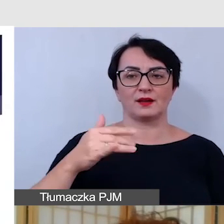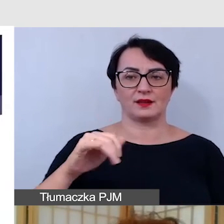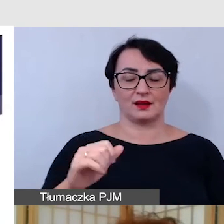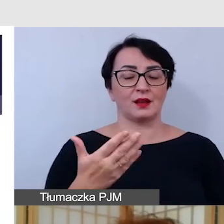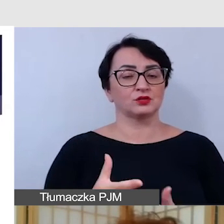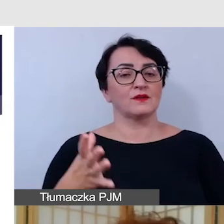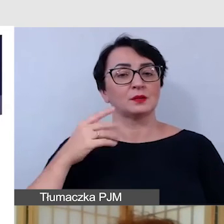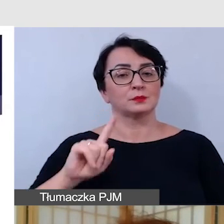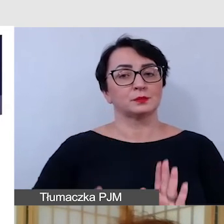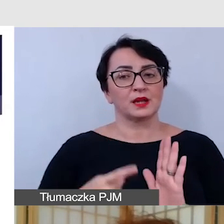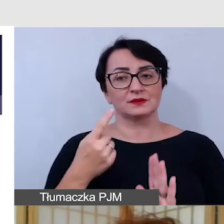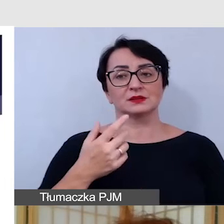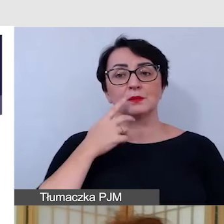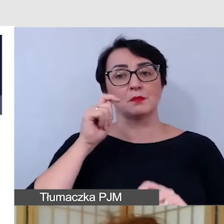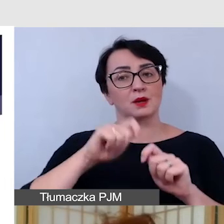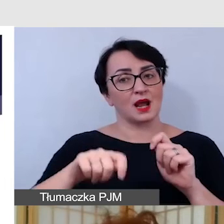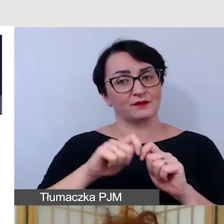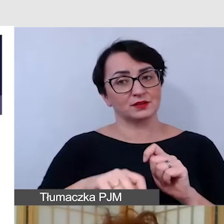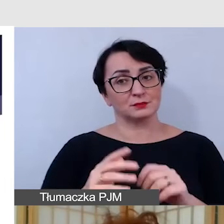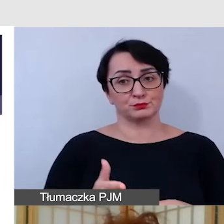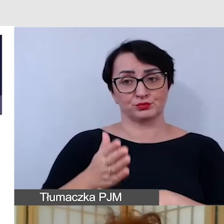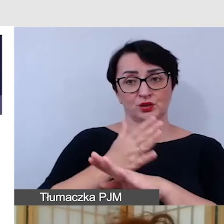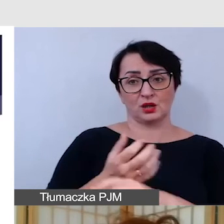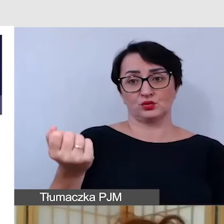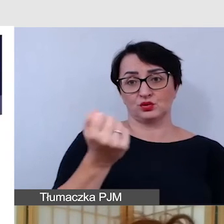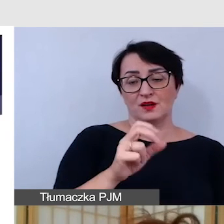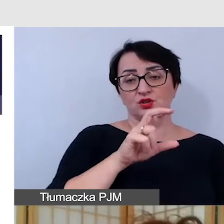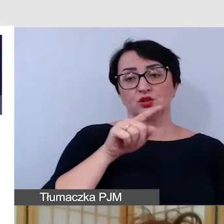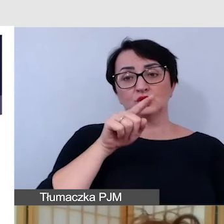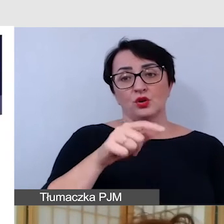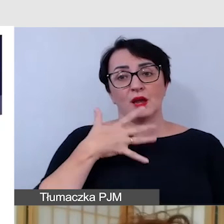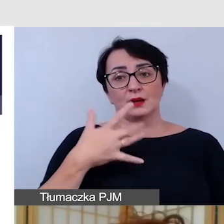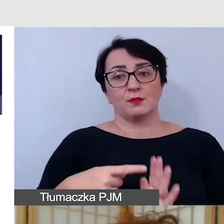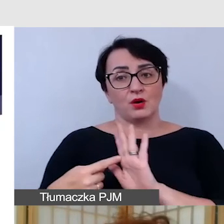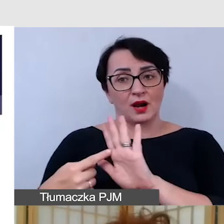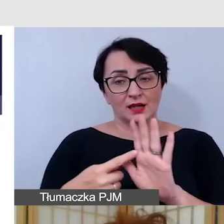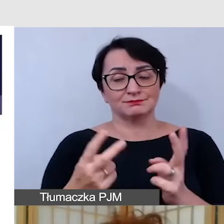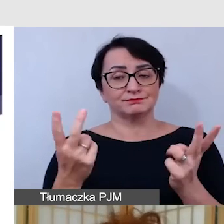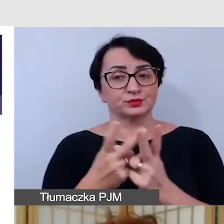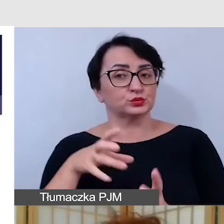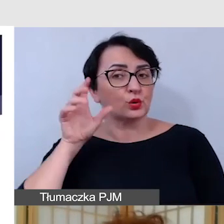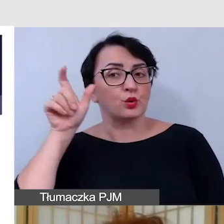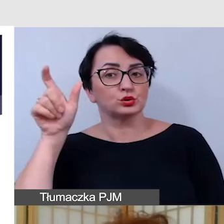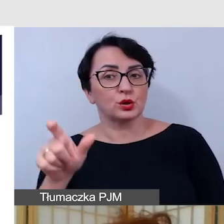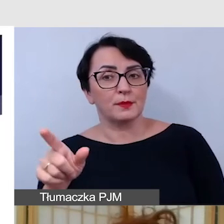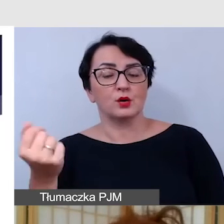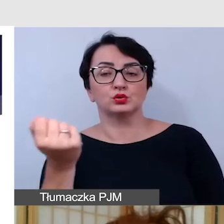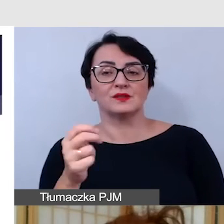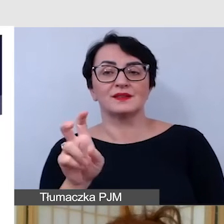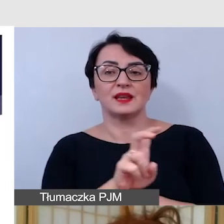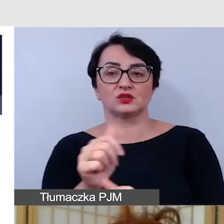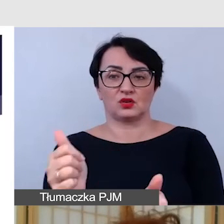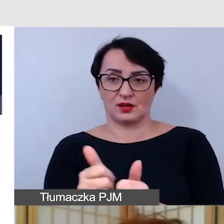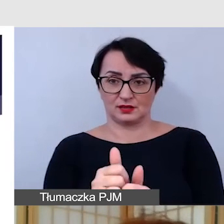zanim Państwo to użyjecie czy to co my chcemy pokazać to samo usłyszy osoba, która będzie wchodziła tam za pomocą technologii